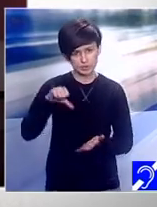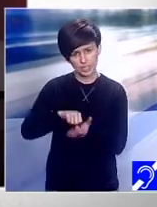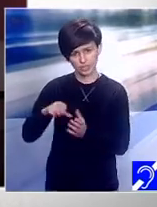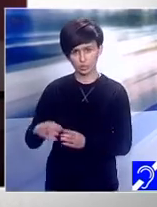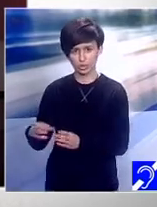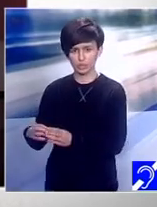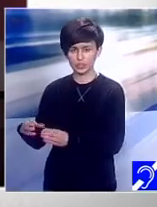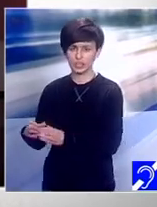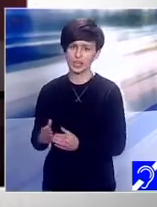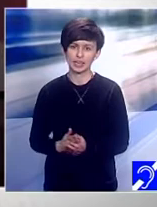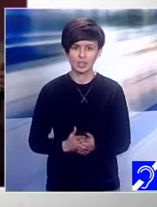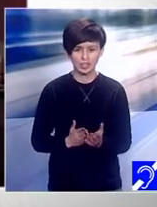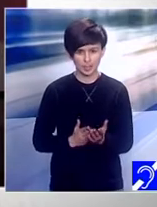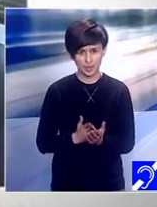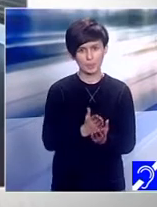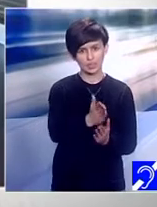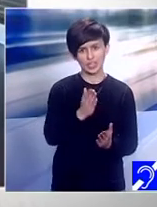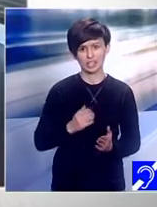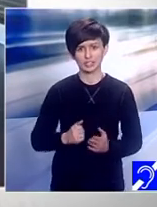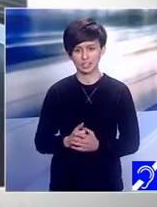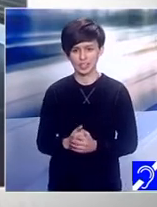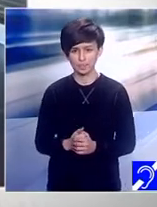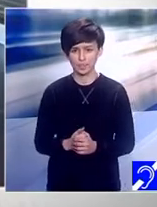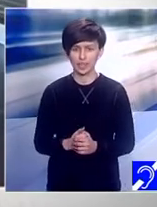trece. Cu această ocazie și salutăm pe prietenii